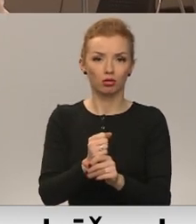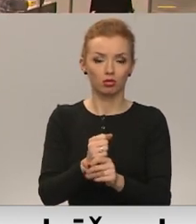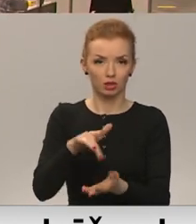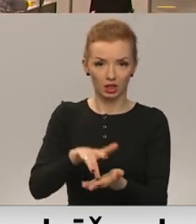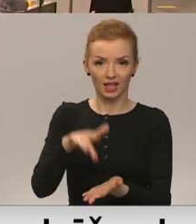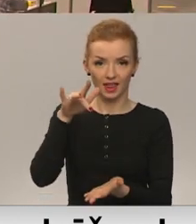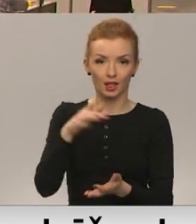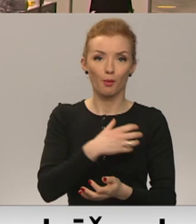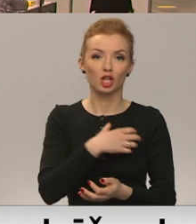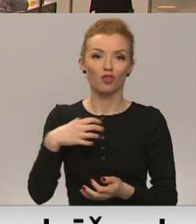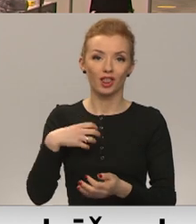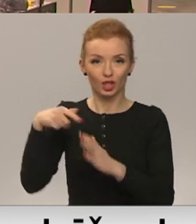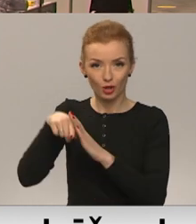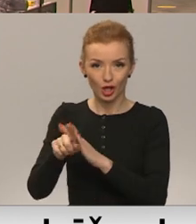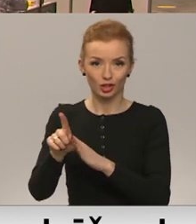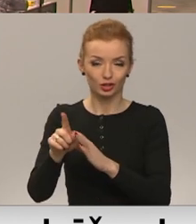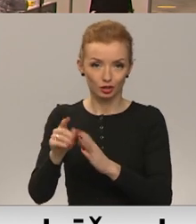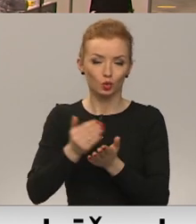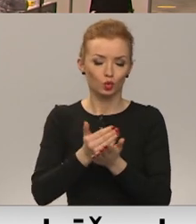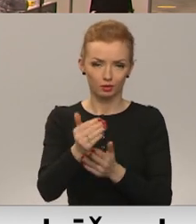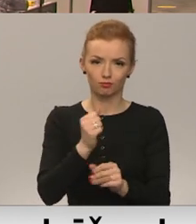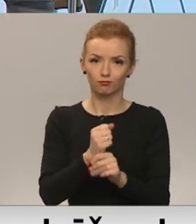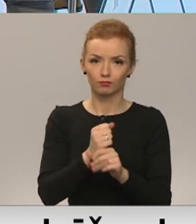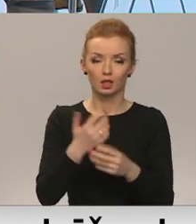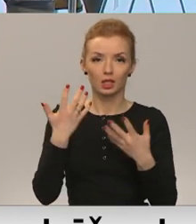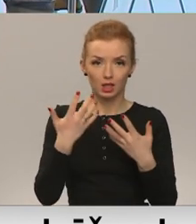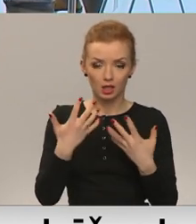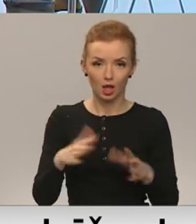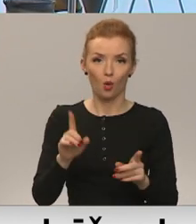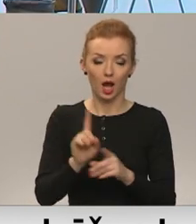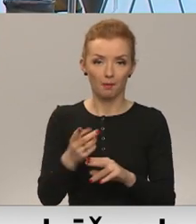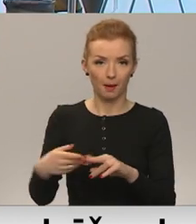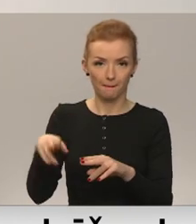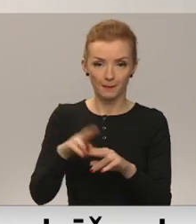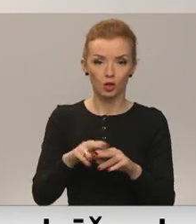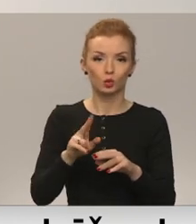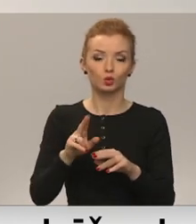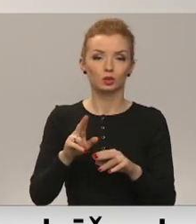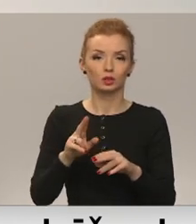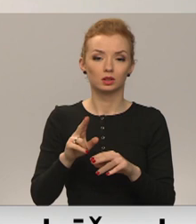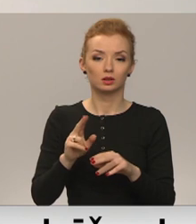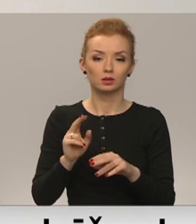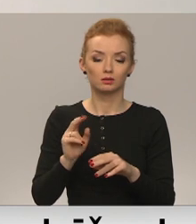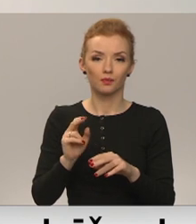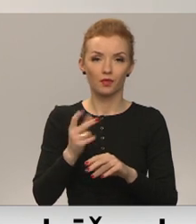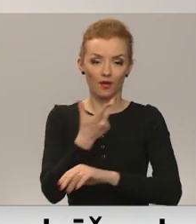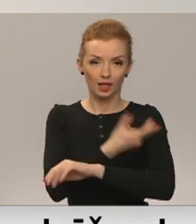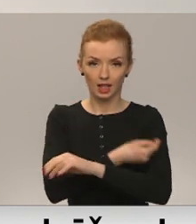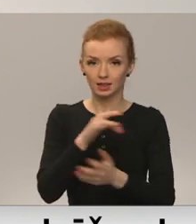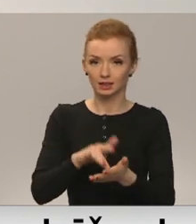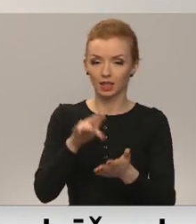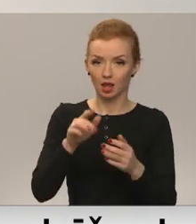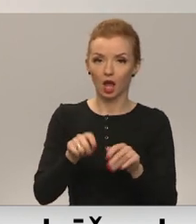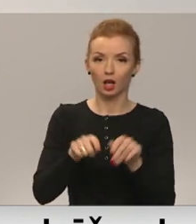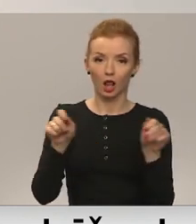centri pašvaldība tēlpās, tie turpinās darboties. Mēs strādājam jau pie vēl papildus vakcinācijas centru atvēršanu